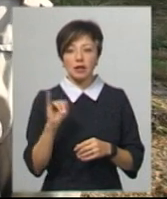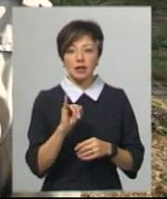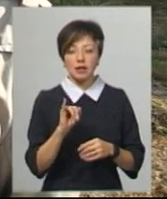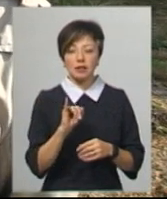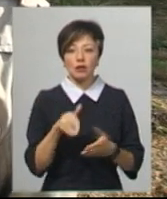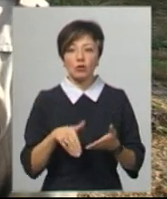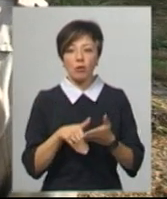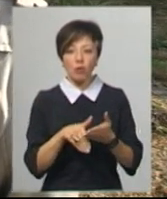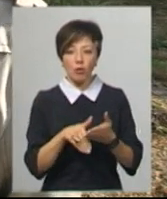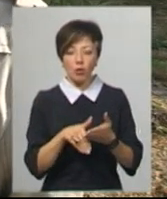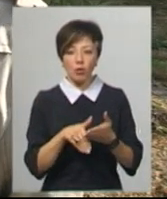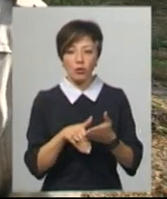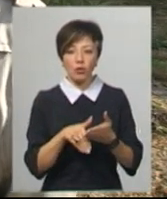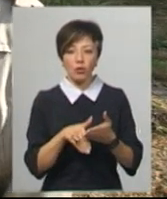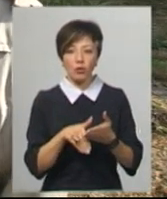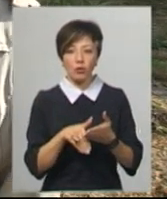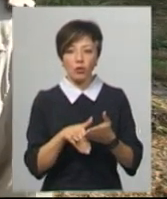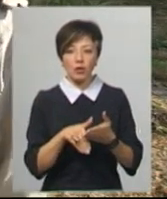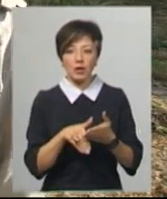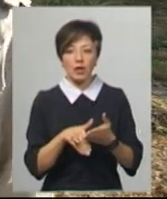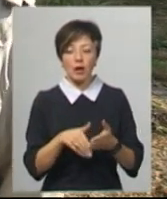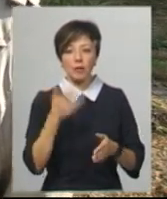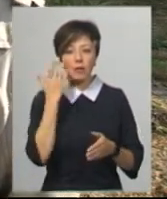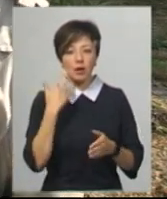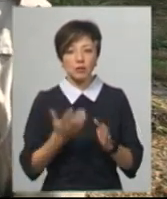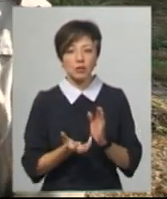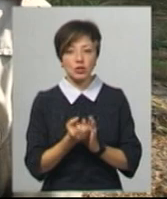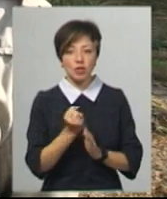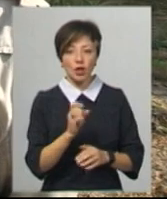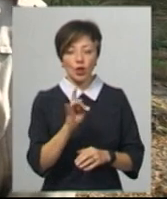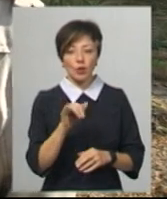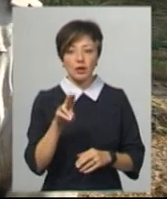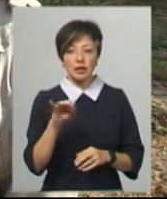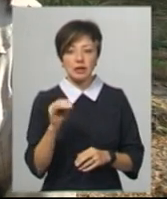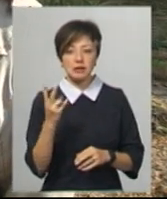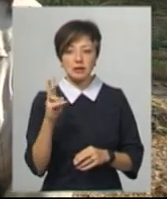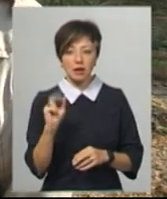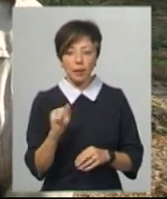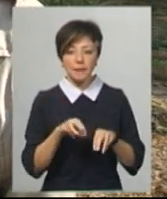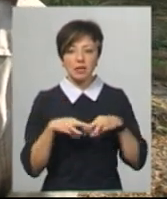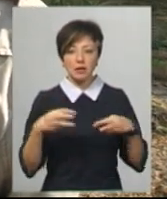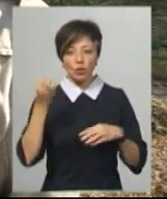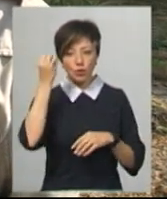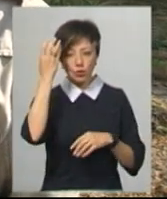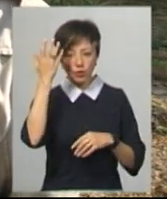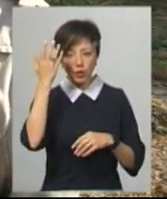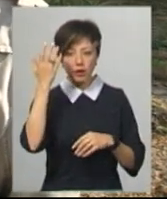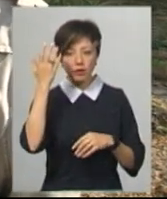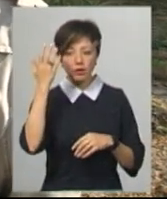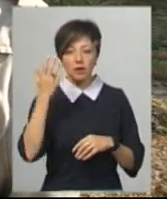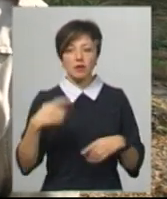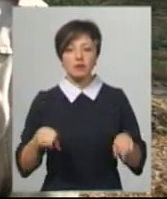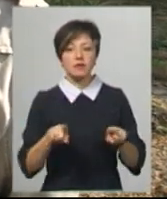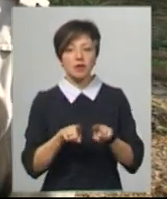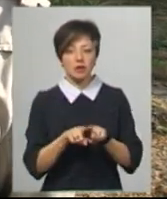допомогою і при підтримці Анжеліки Рутницької, і Міністерства культури, Євгені Іщука, і Міністр культури, все